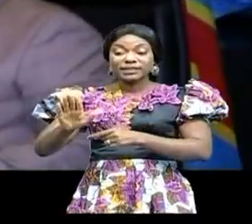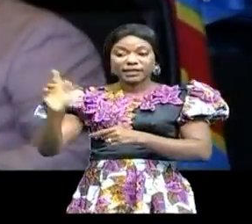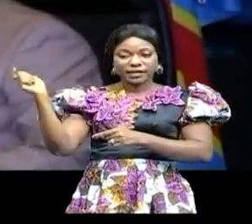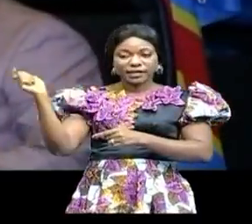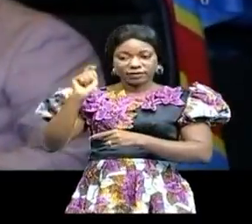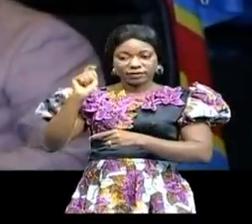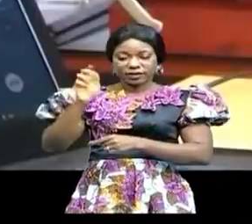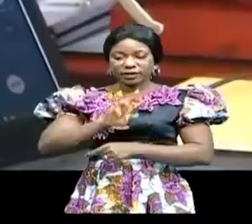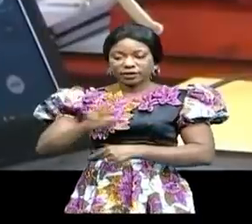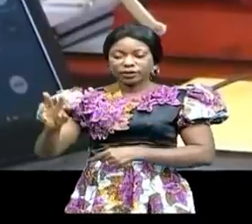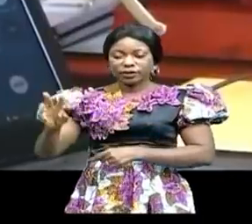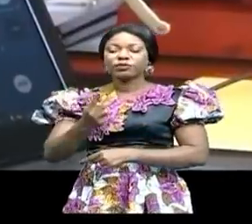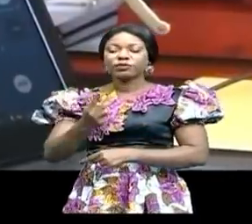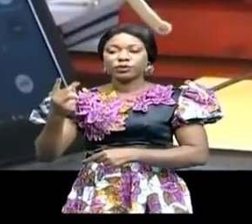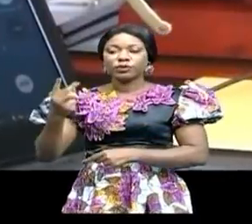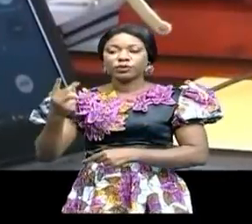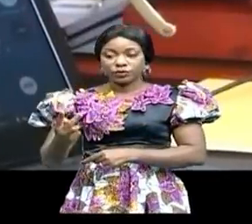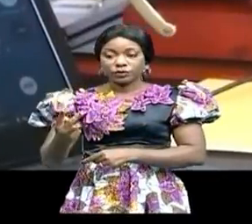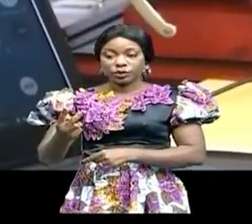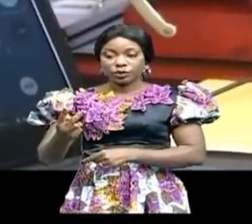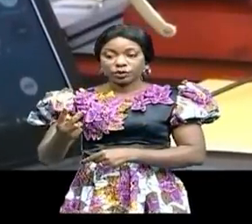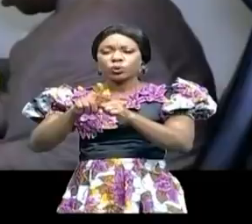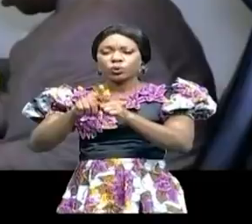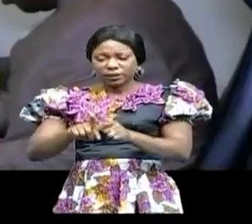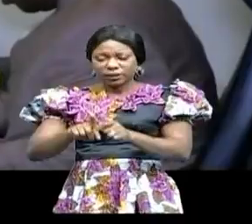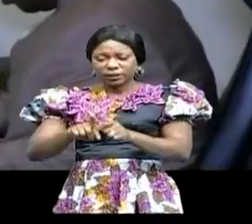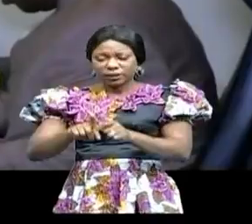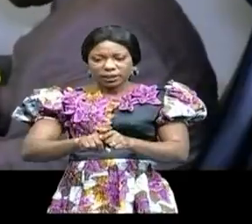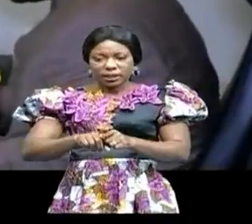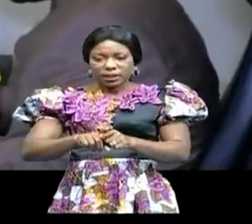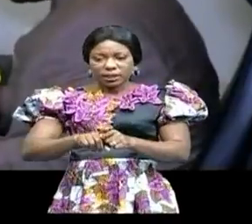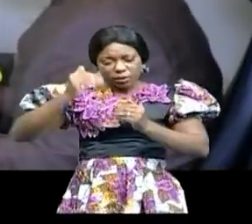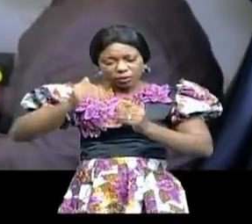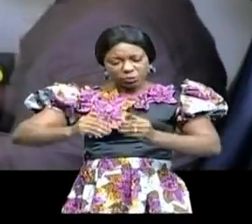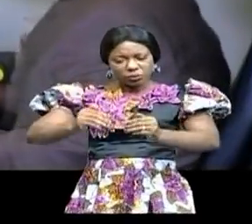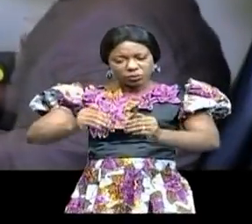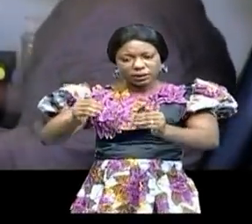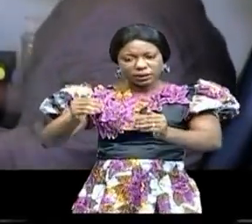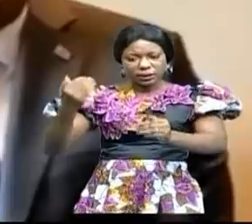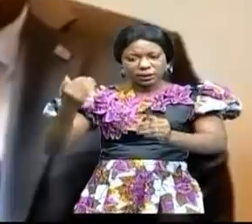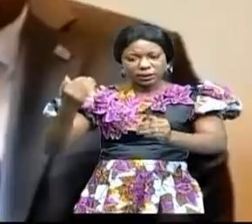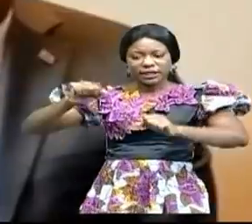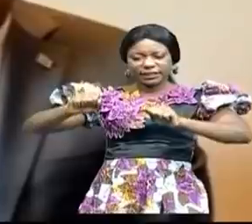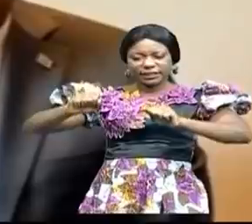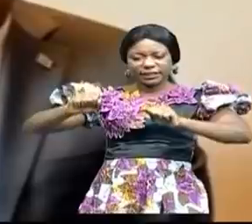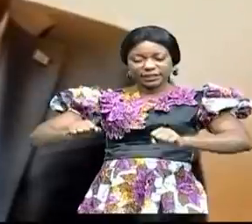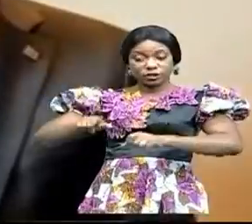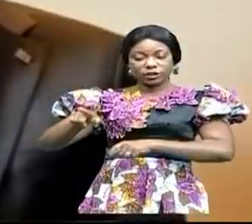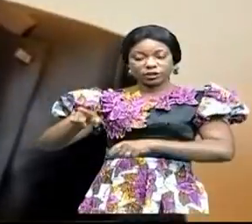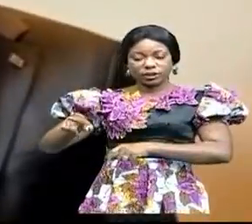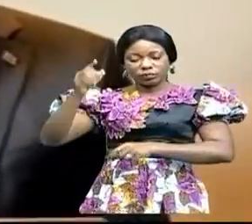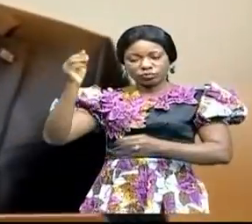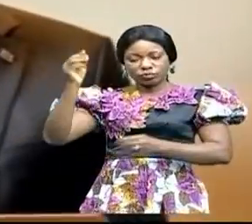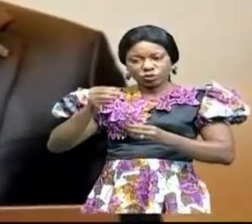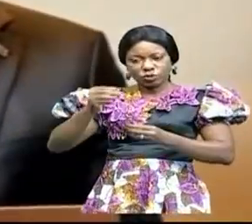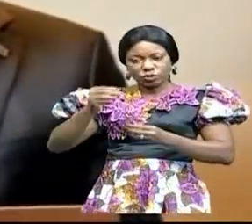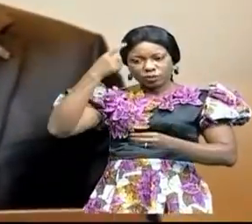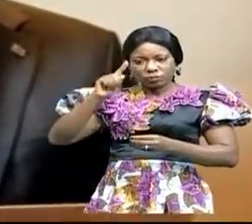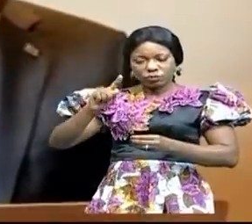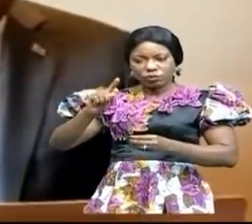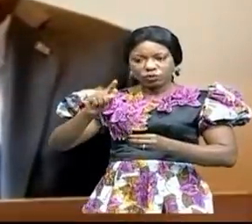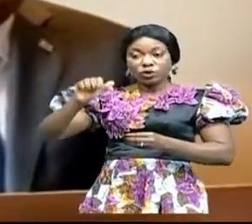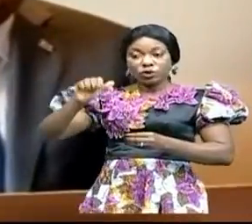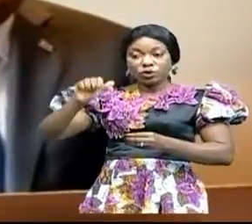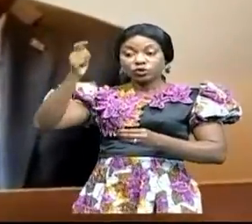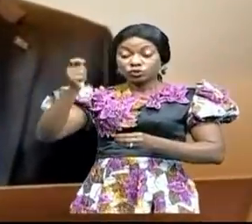Cette prorogation permettra à nos forces de défense et de sécurité appuyées par l'armée de consolider de consolider